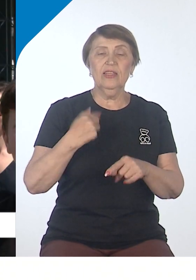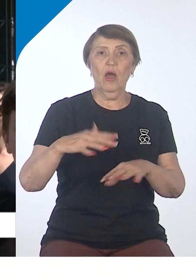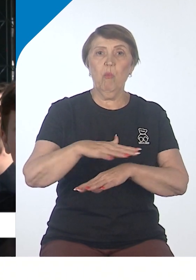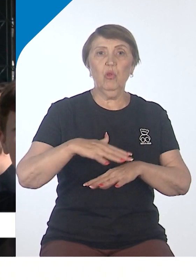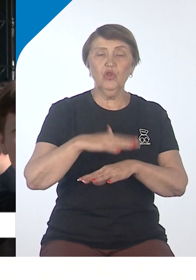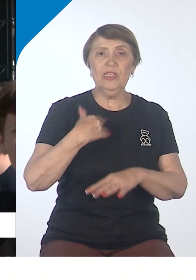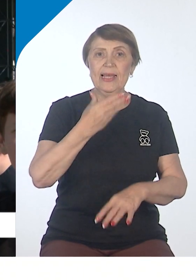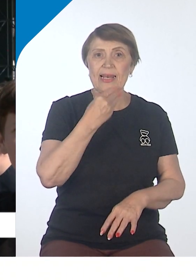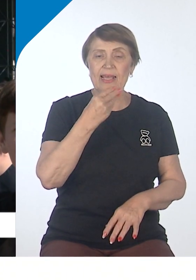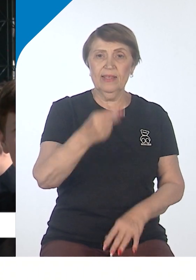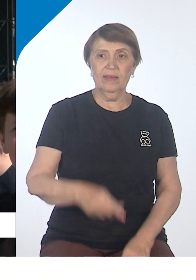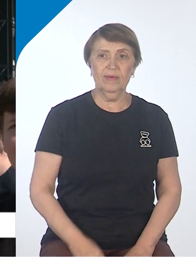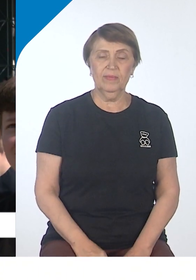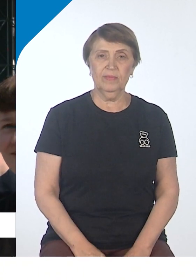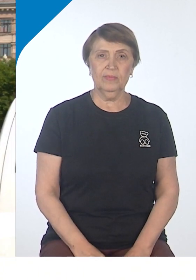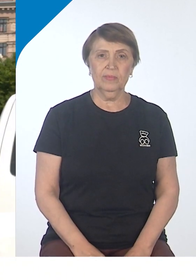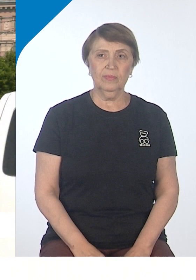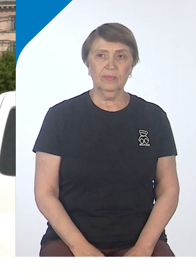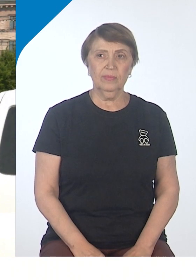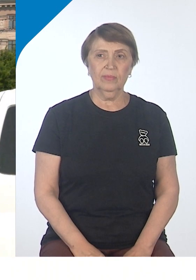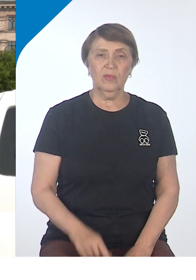числе в период Великой Отечественной войны.